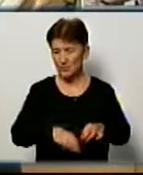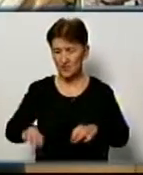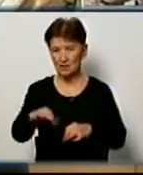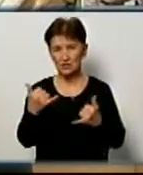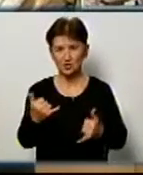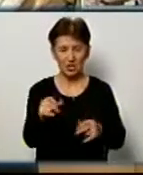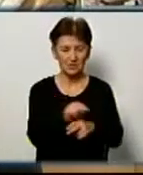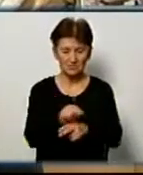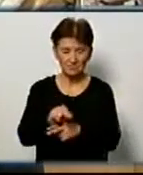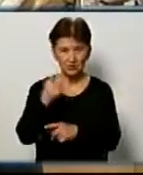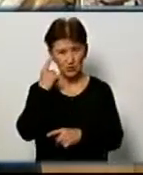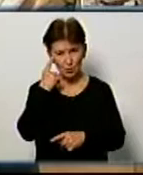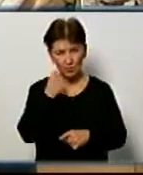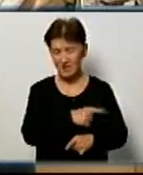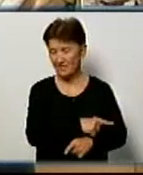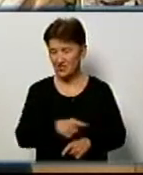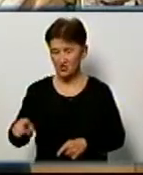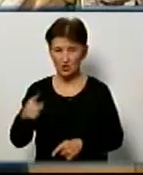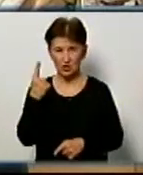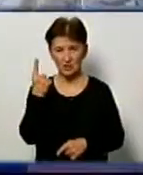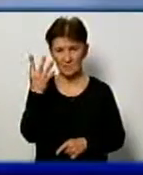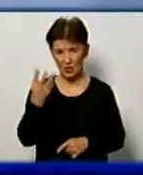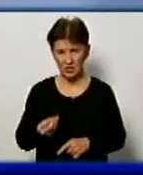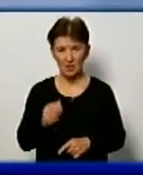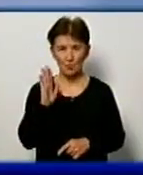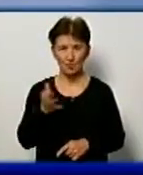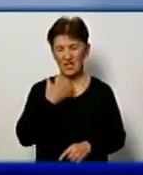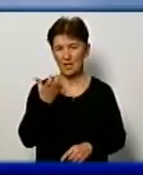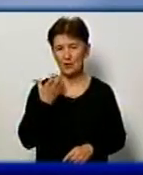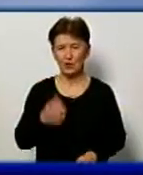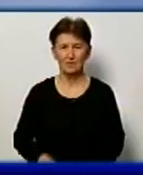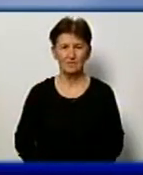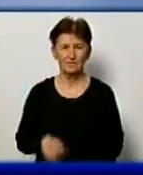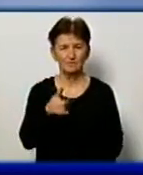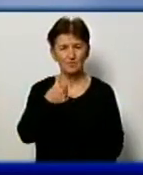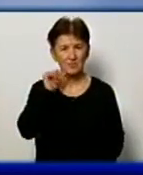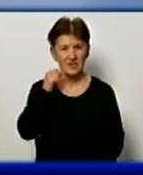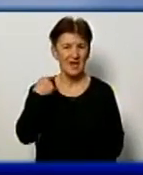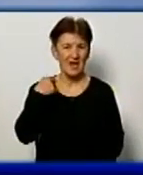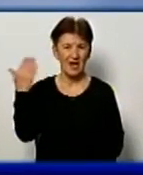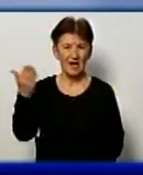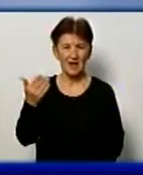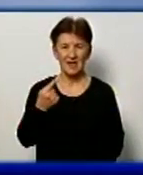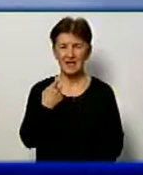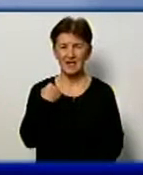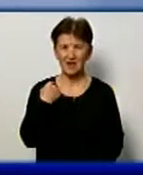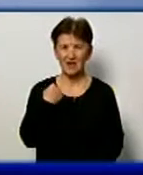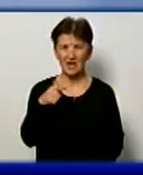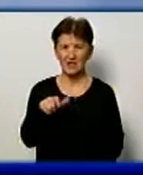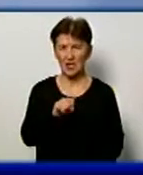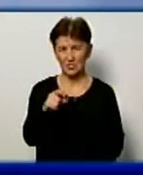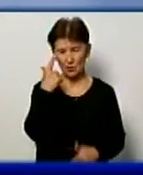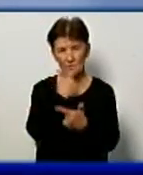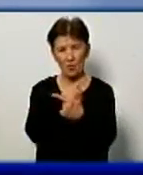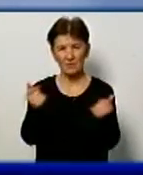сподіваюся, що протягом доби наступного дня там буде тепло. Вчора речниця Кіровоград Газу Лена Нікітіна повідомила,